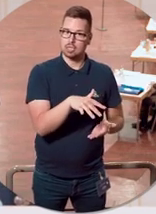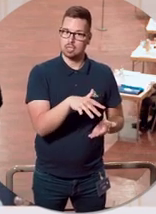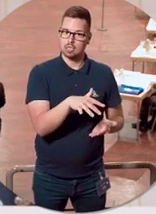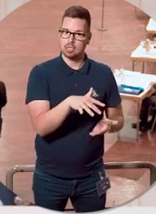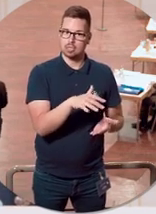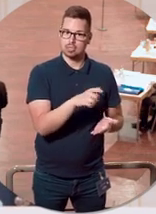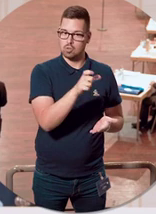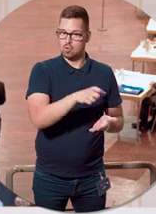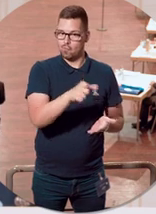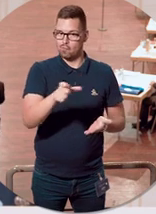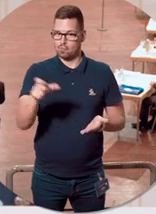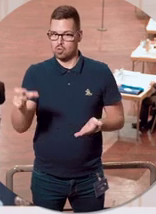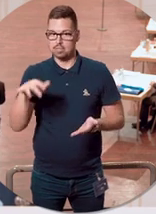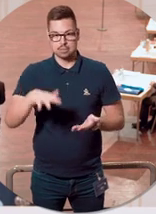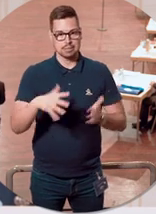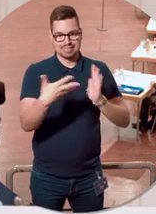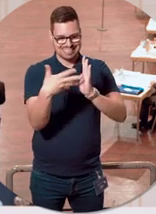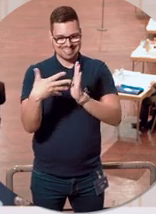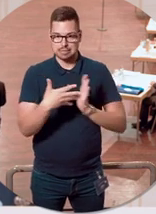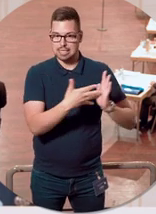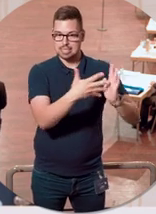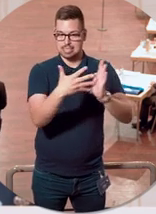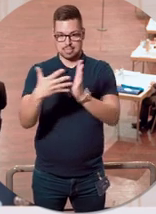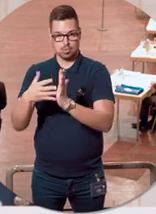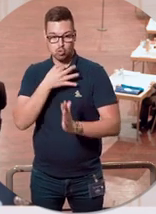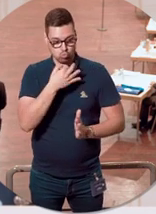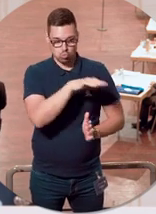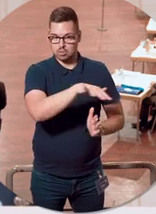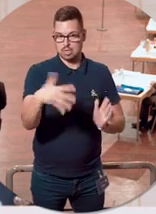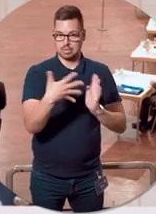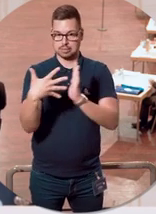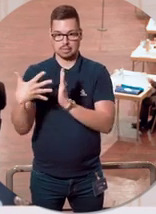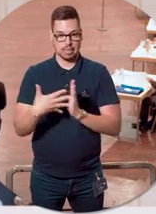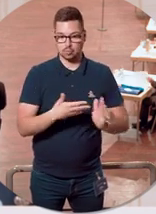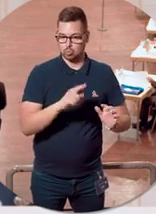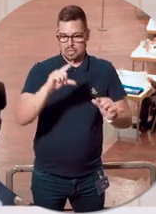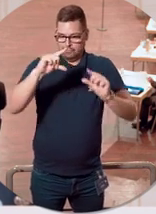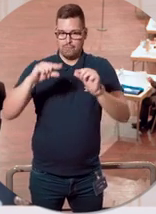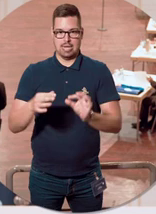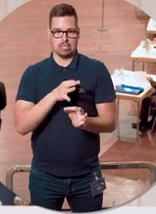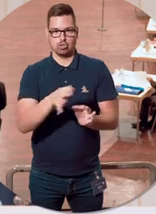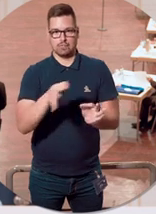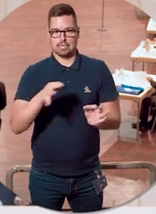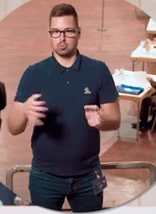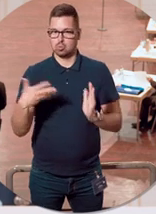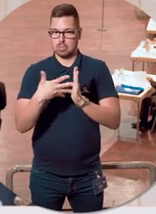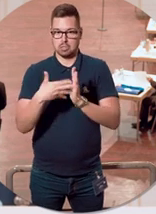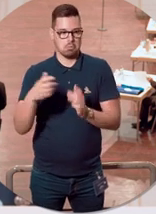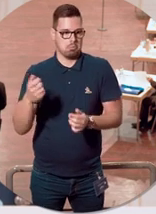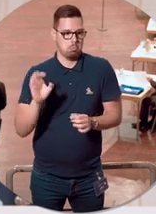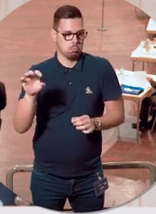Bevölkerungsgruppe, die so regelmäßig durchgetestet wird und im Übrigen, wo man auch kaum Beschwerden hört über dieses Testen,